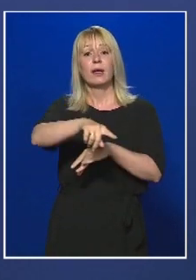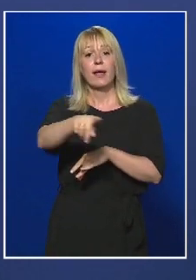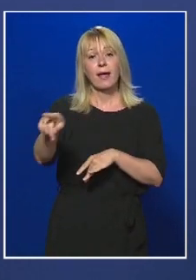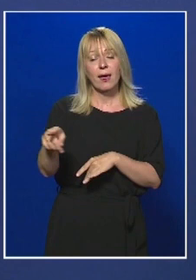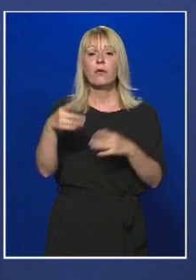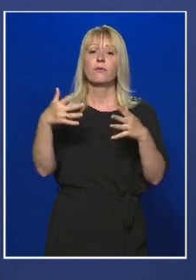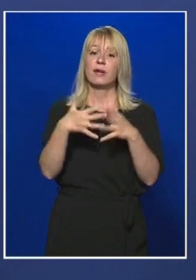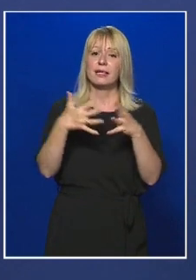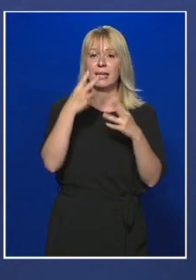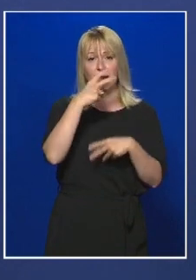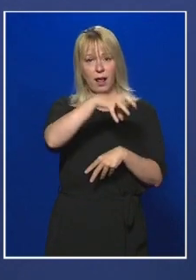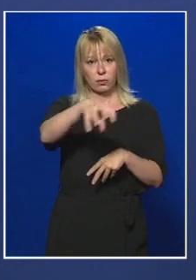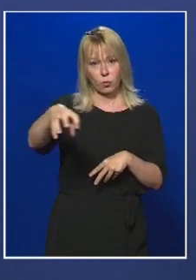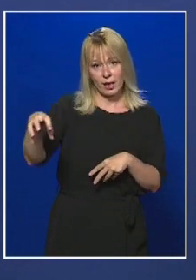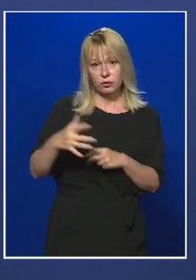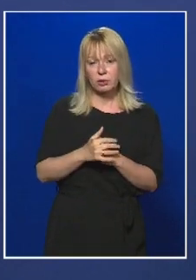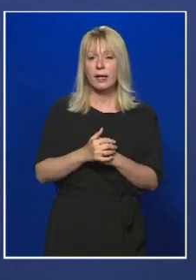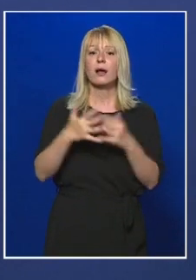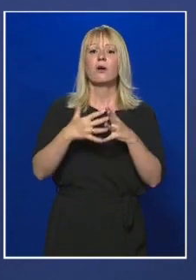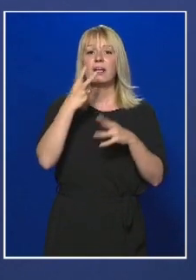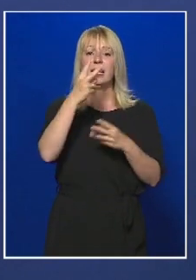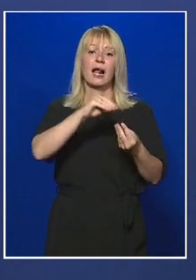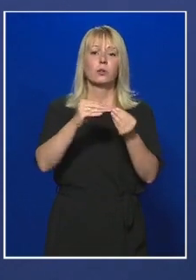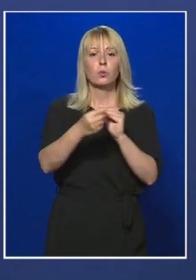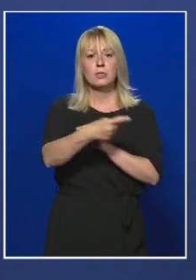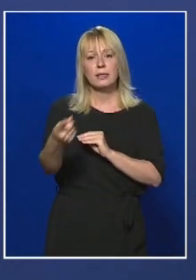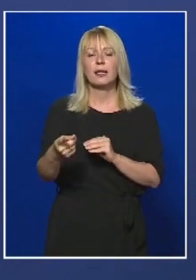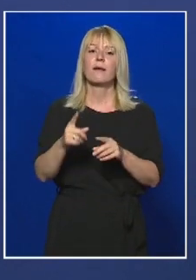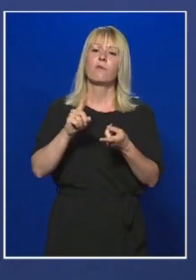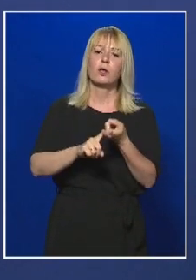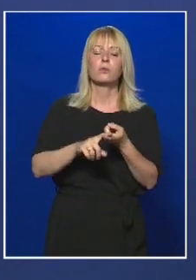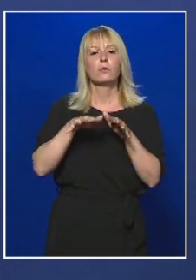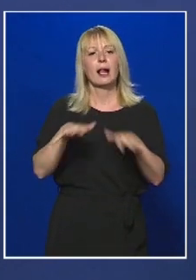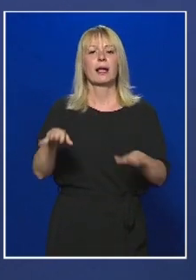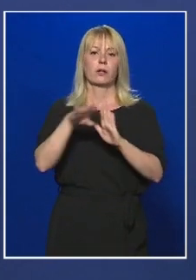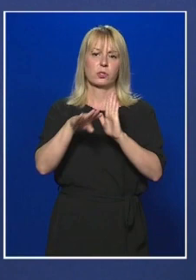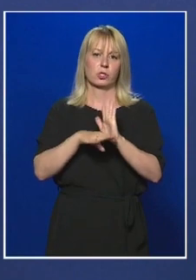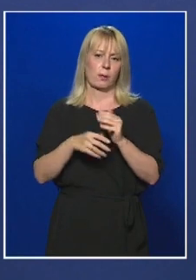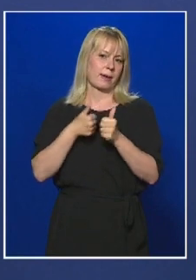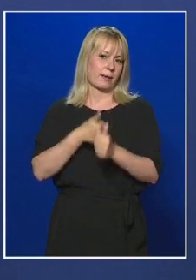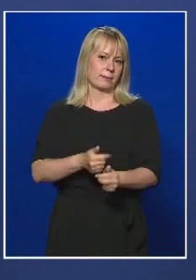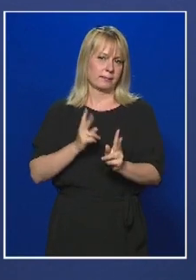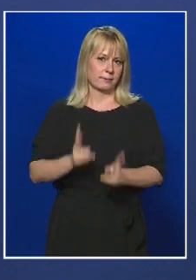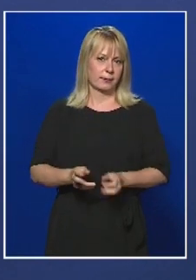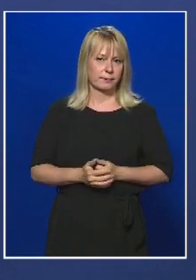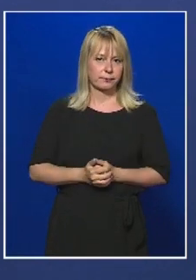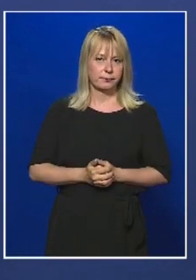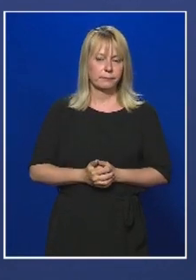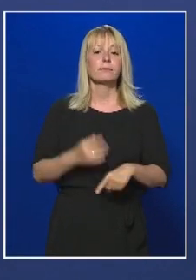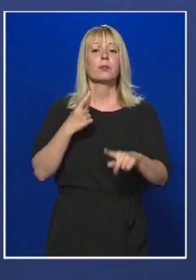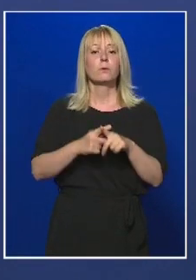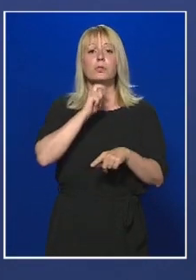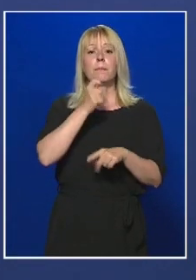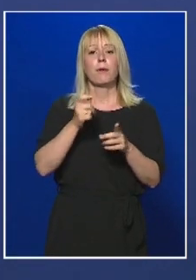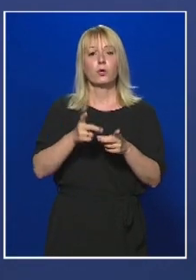vendéglátó ehességekre, a vendéglátó üzletekre vonatkozó általános szabályok vonatkoznak. Szintén a